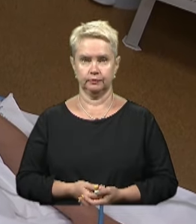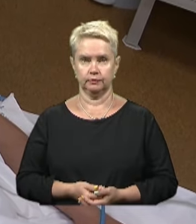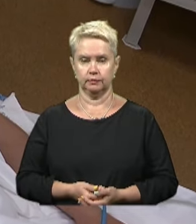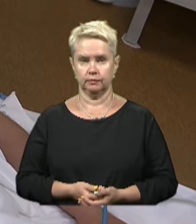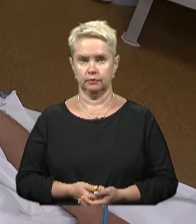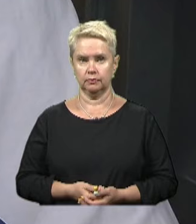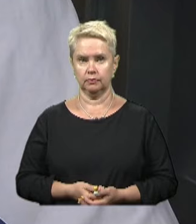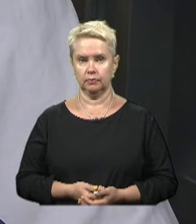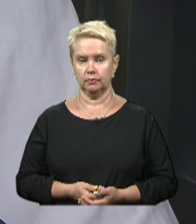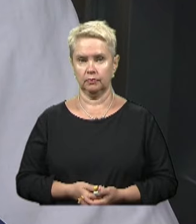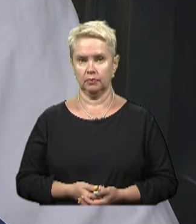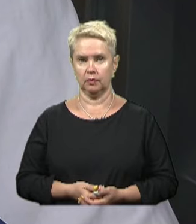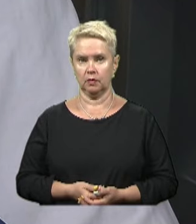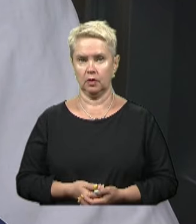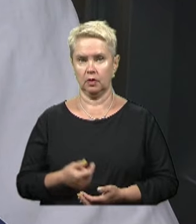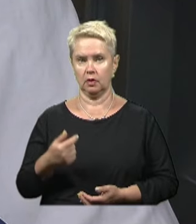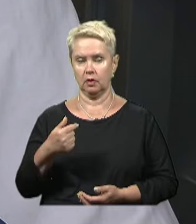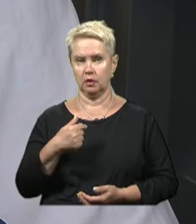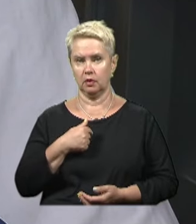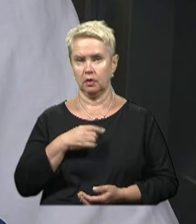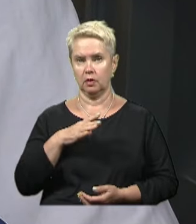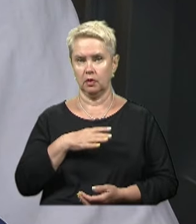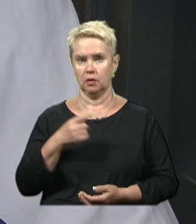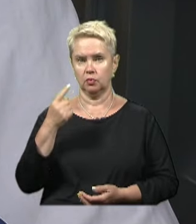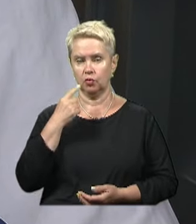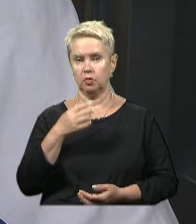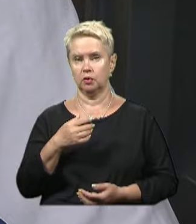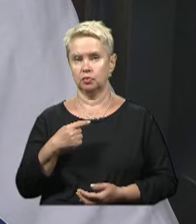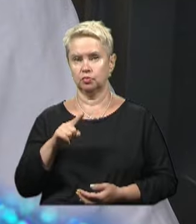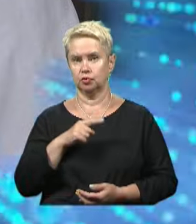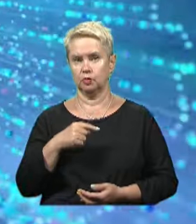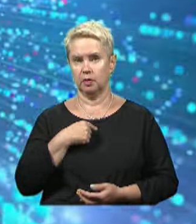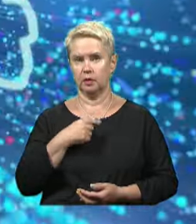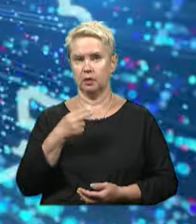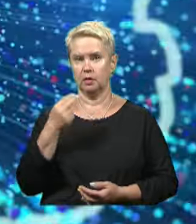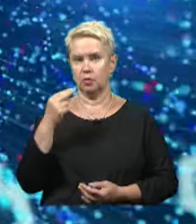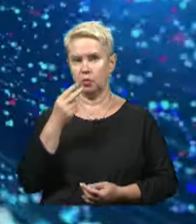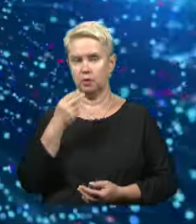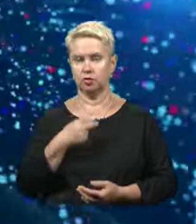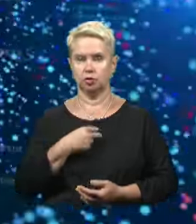ховалися, хто де бачить. По сучу, кліонки брав на голову на себе накладав, щоб мене я дрон не бачив.